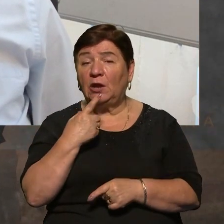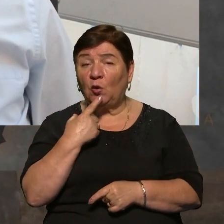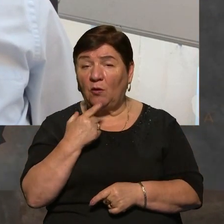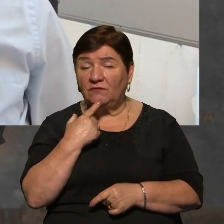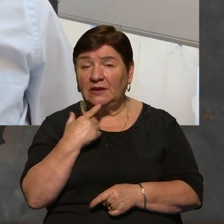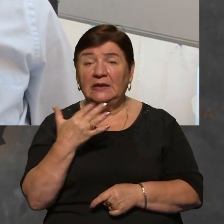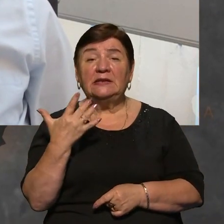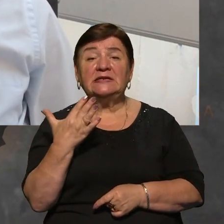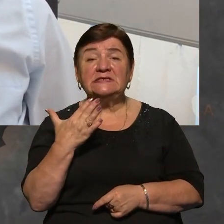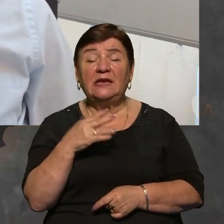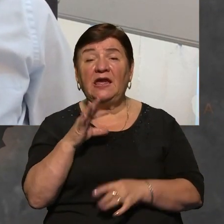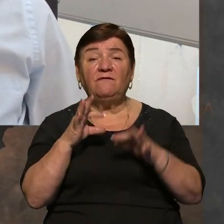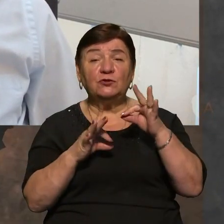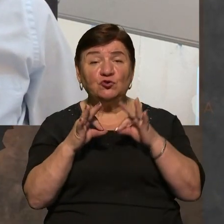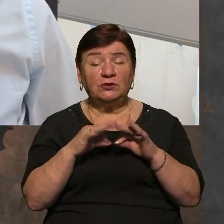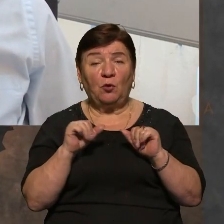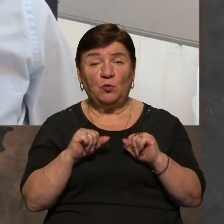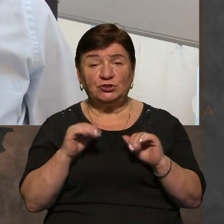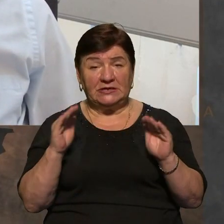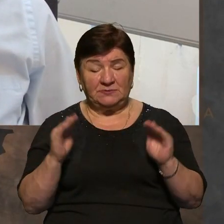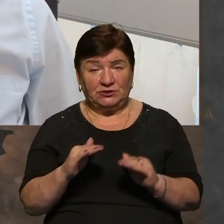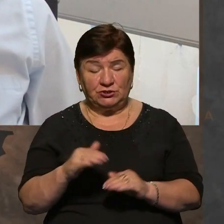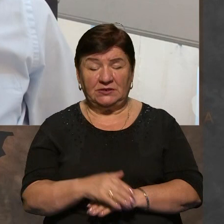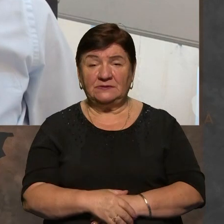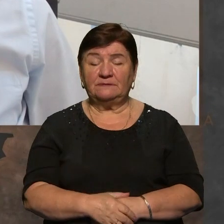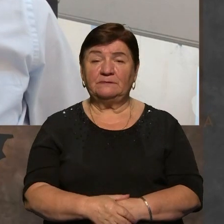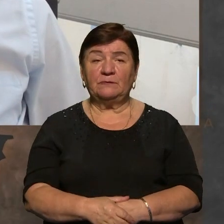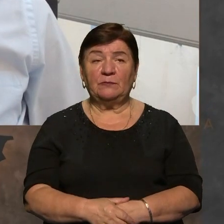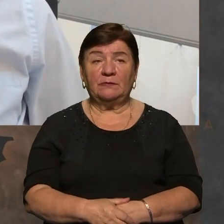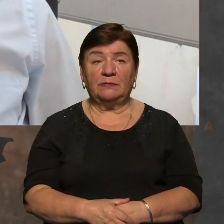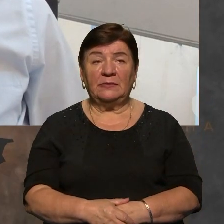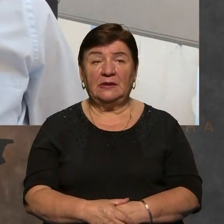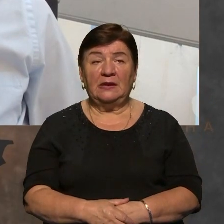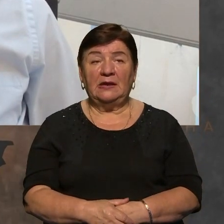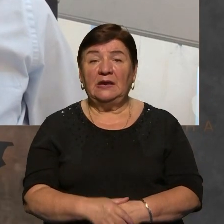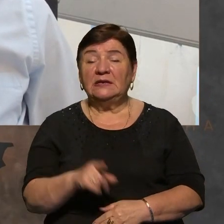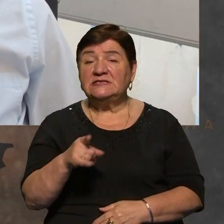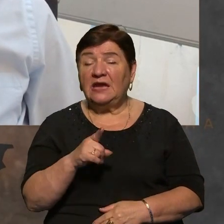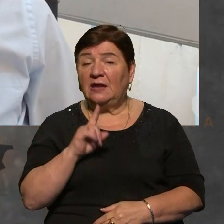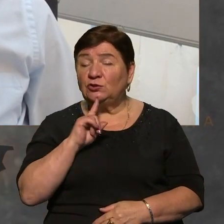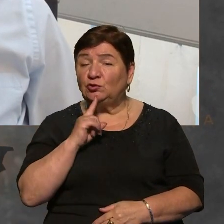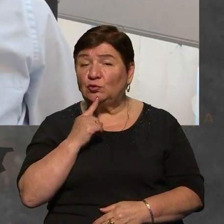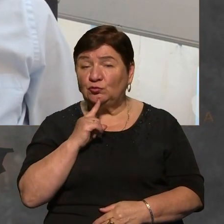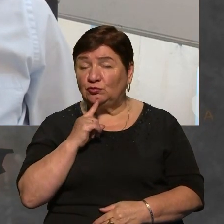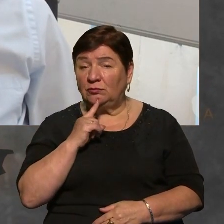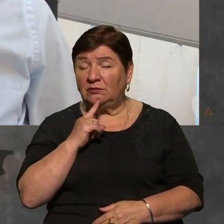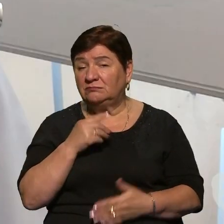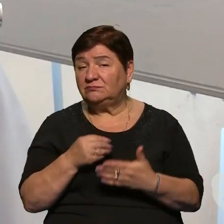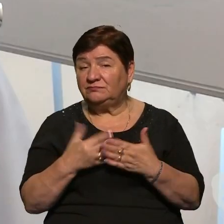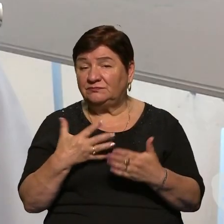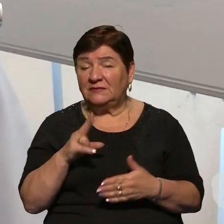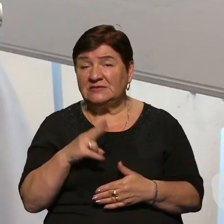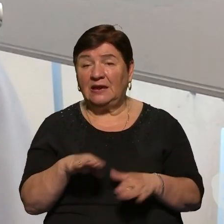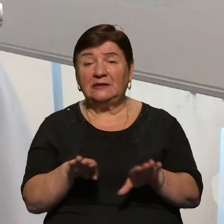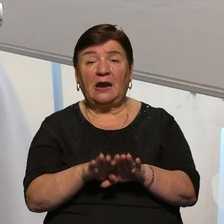на який відсоток може зменшити цю кількість? Це складно оцінити, тому що це залежить і від тактичної обстановки.